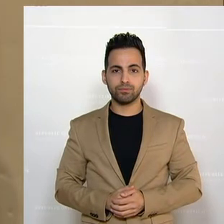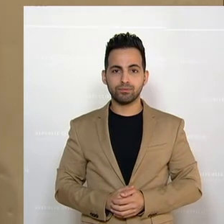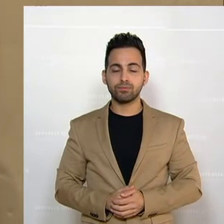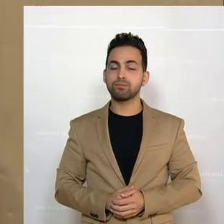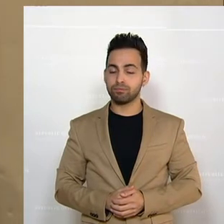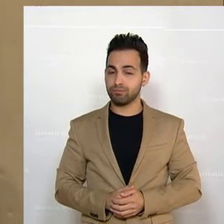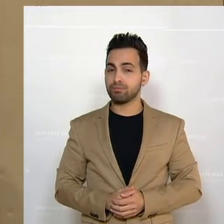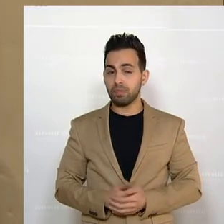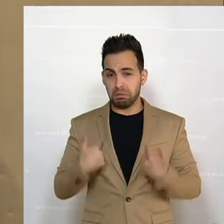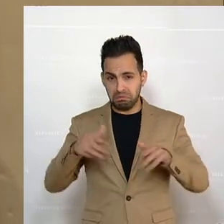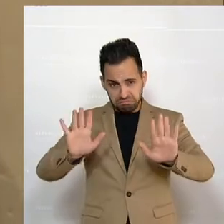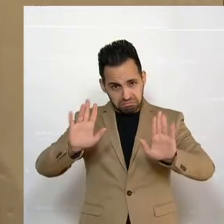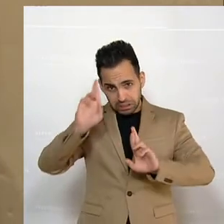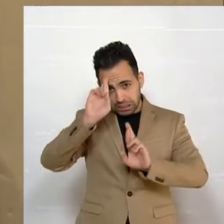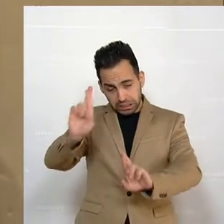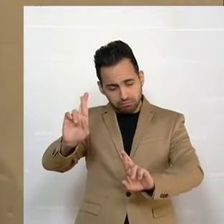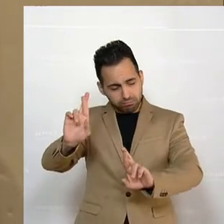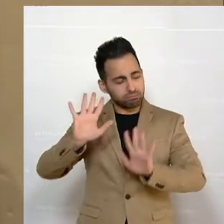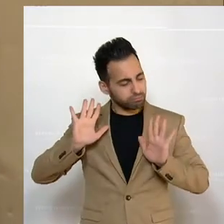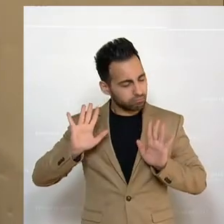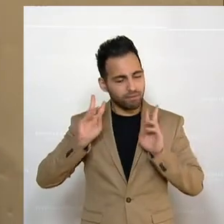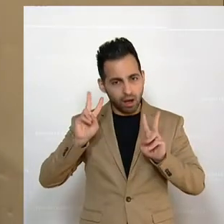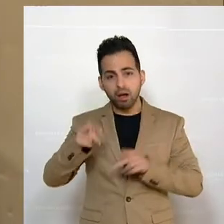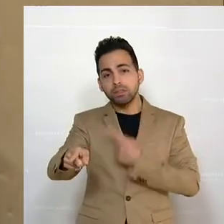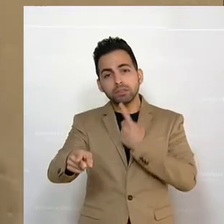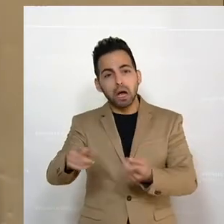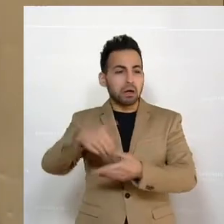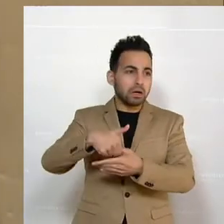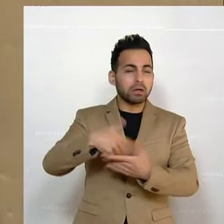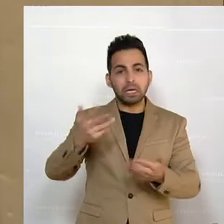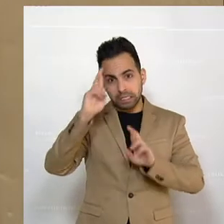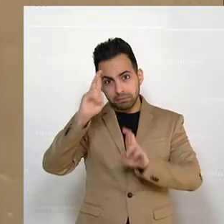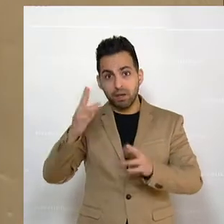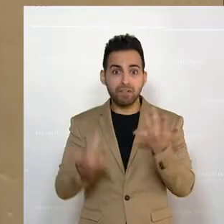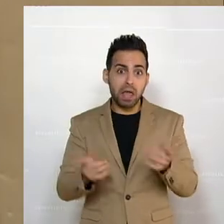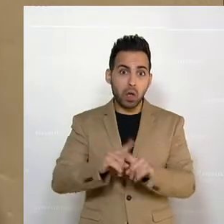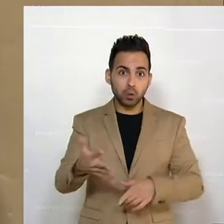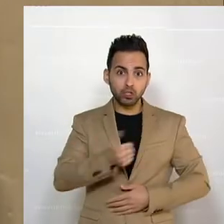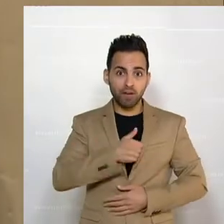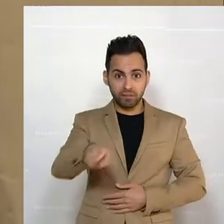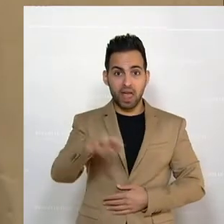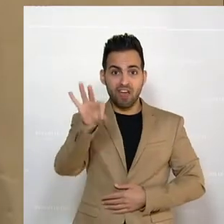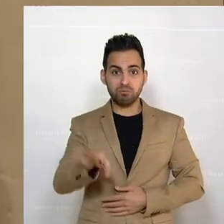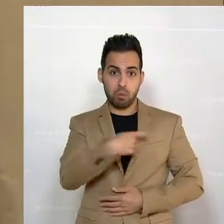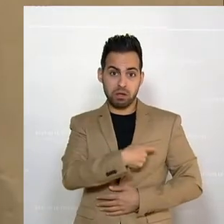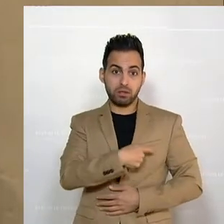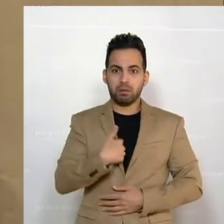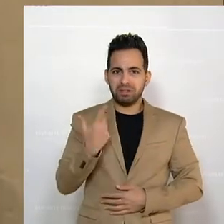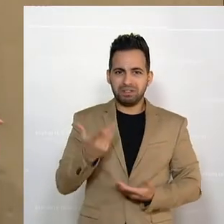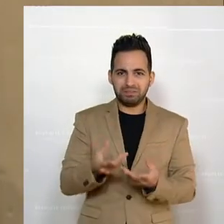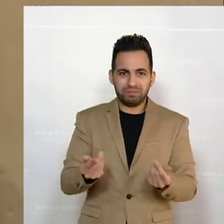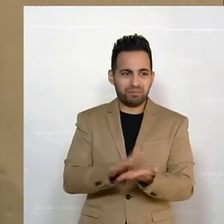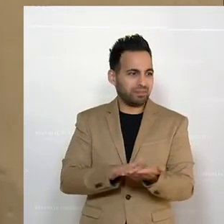Und ich respektiere wirklich, ich respektiere wirklich, vielleicht schaffen wir es auch in der FPÖ. Ich vermisse quasi da,